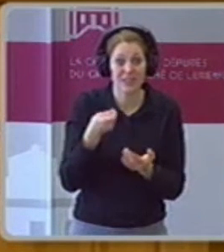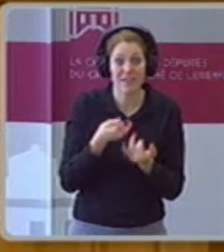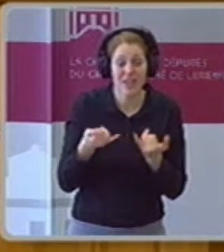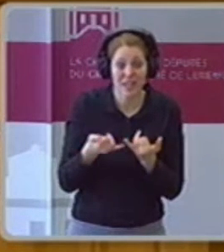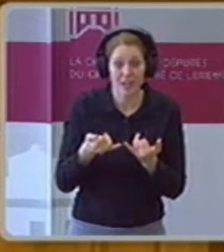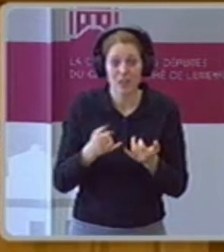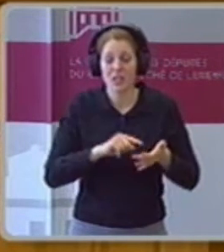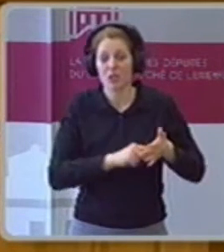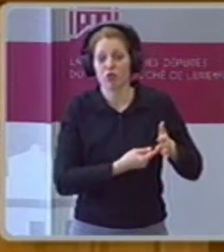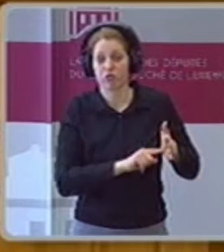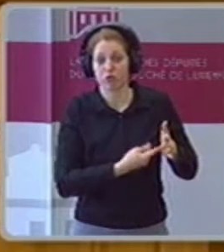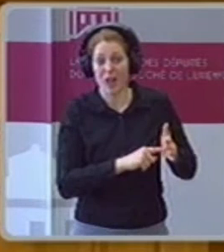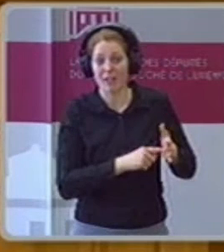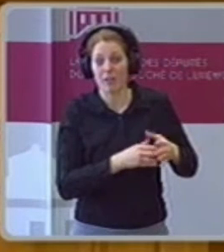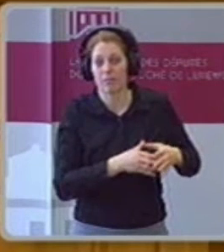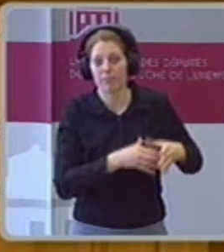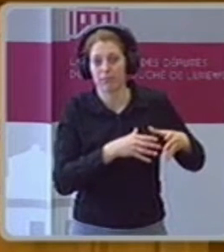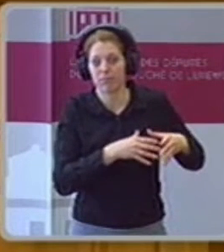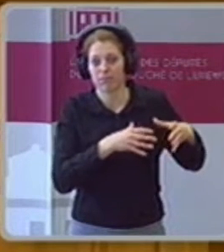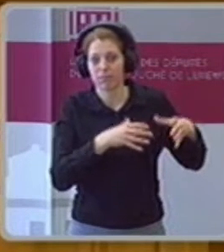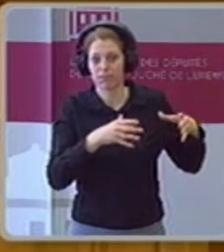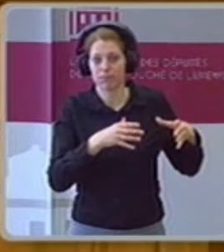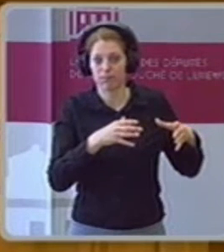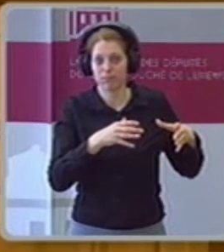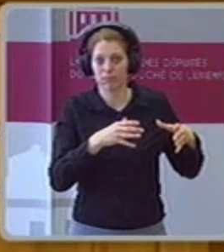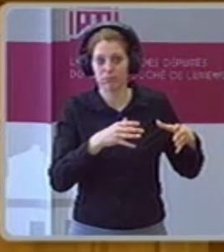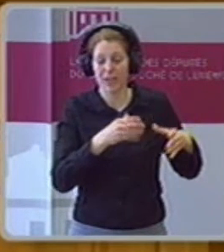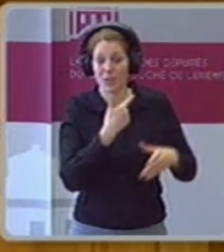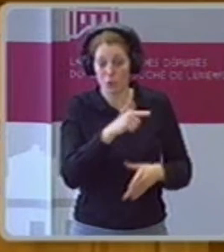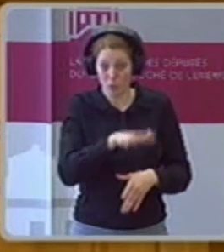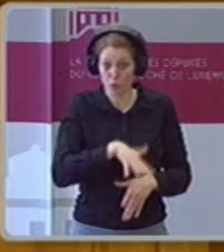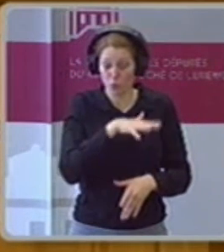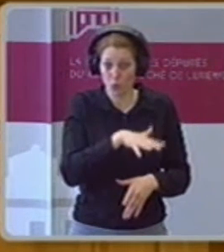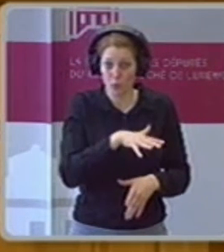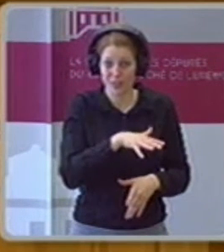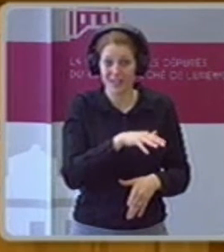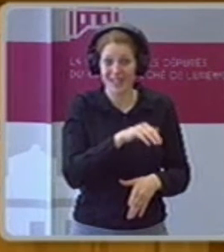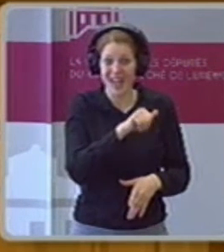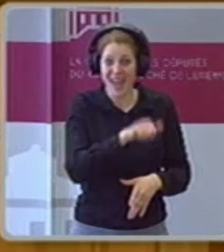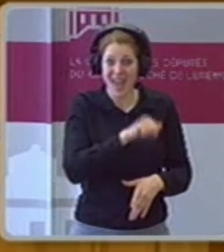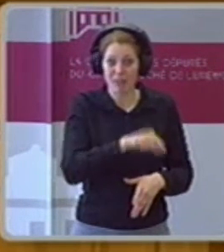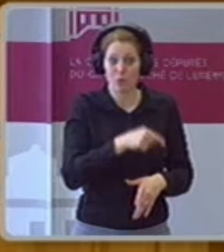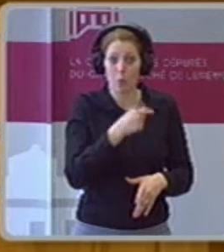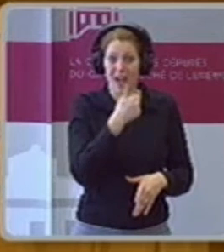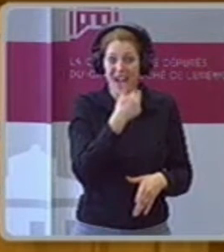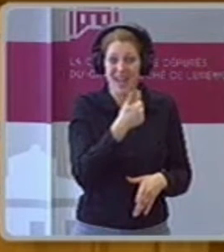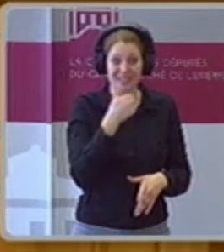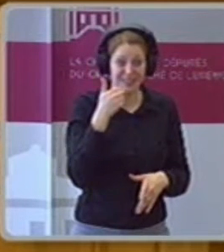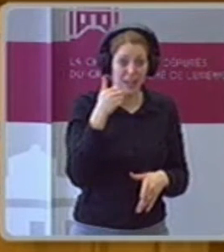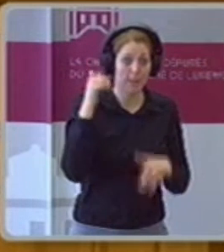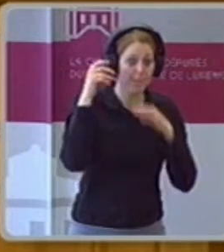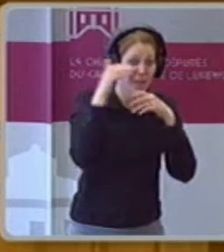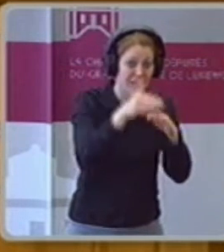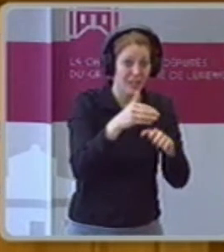von 11,1 Milliarden, 2016 auf 12,2 Milliarden, 2017 auf 13